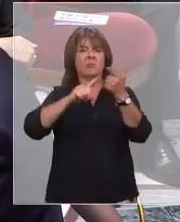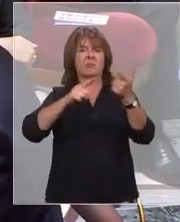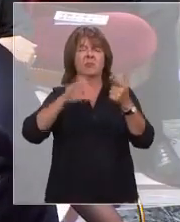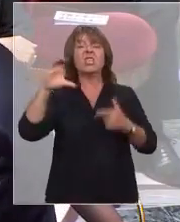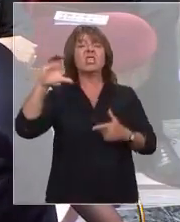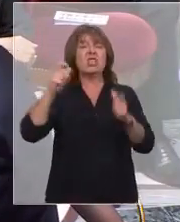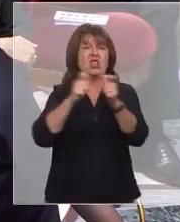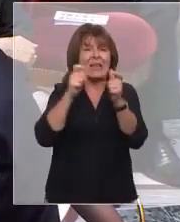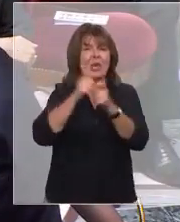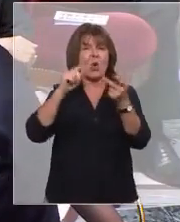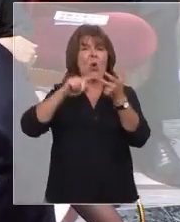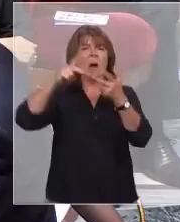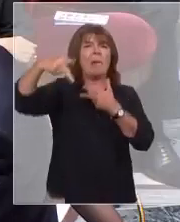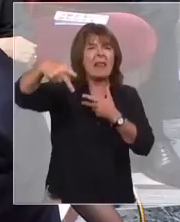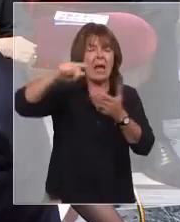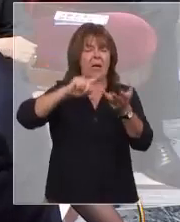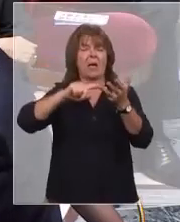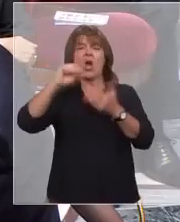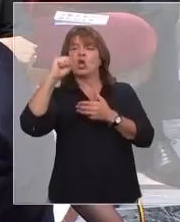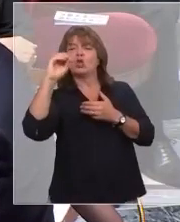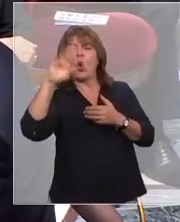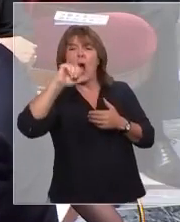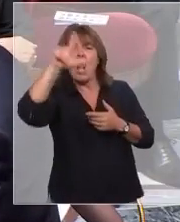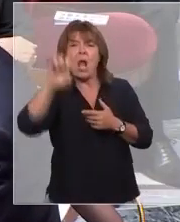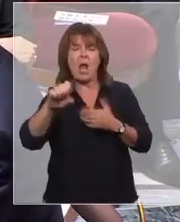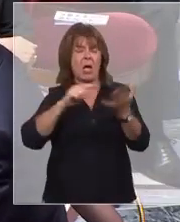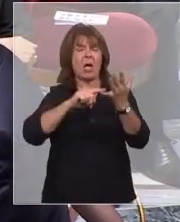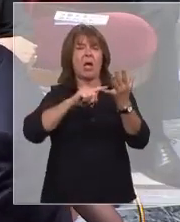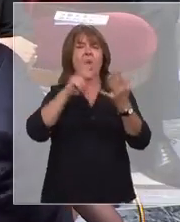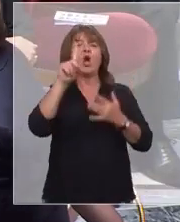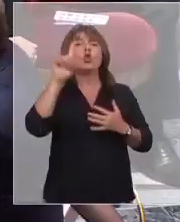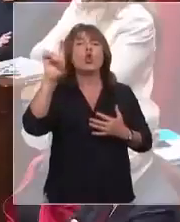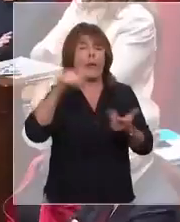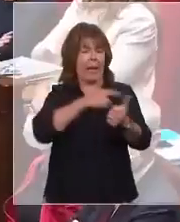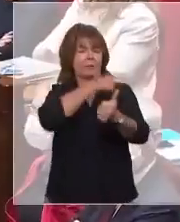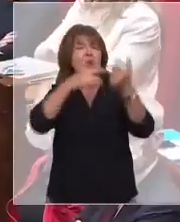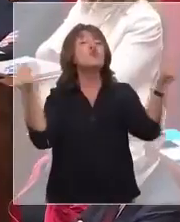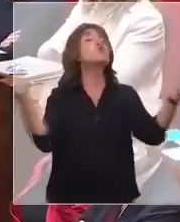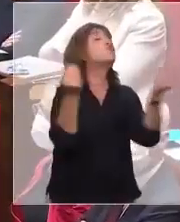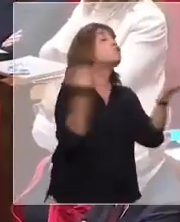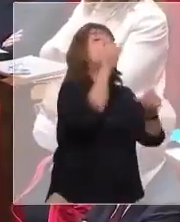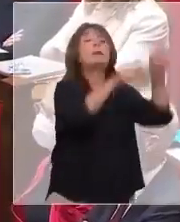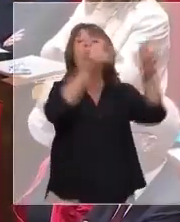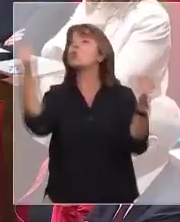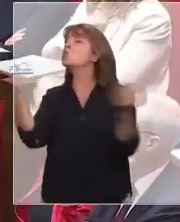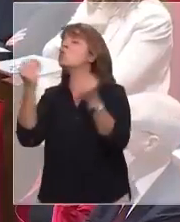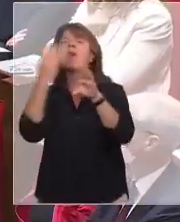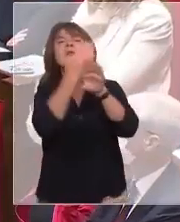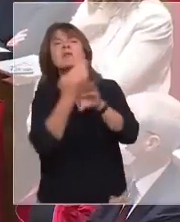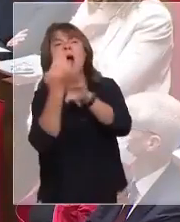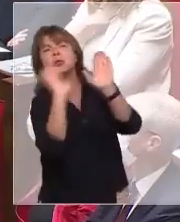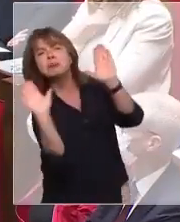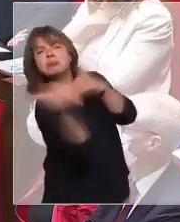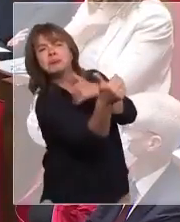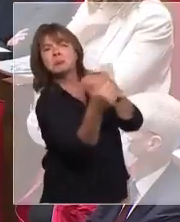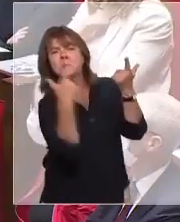Chatillon, Péninck, Soral, Dieudonné, Sakenet ? Où sont-ils cachés dans